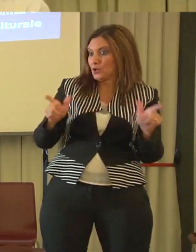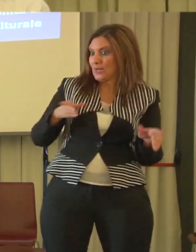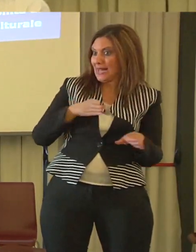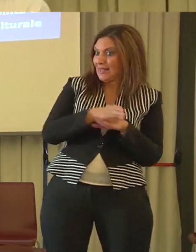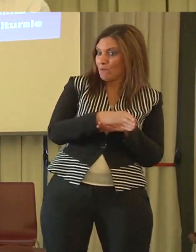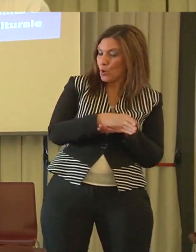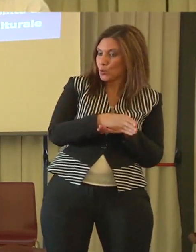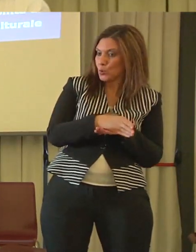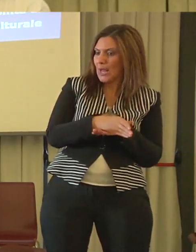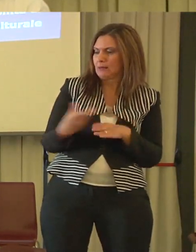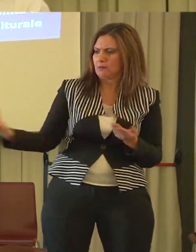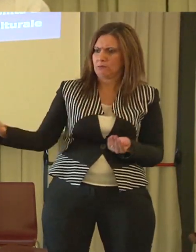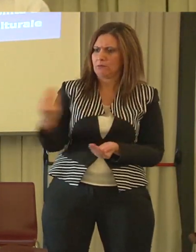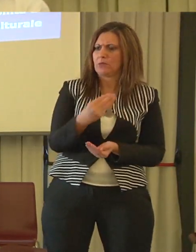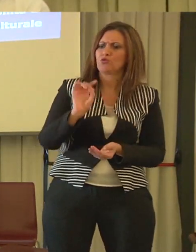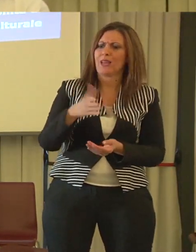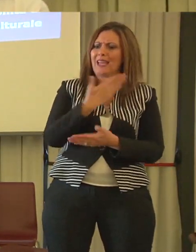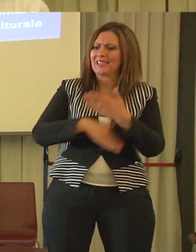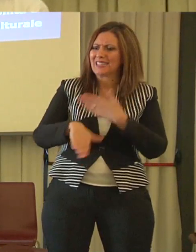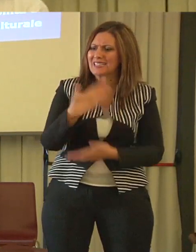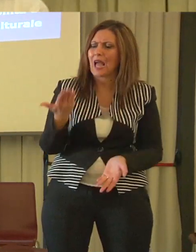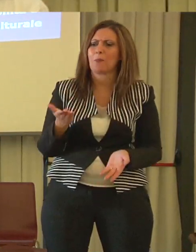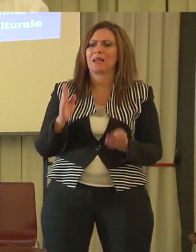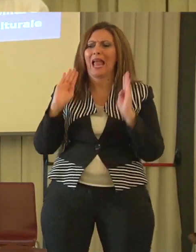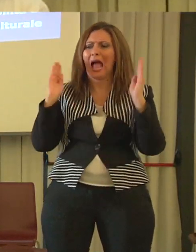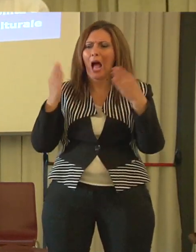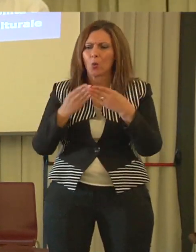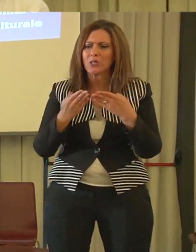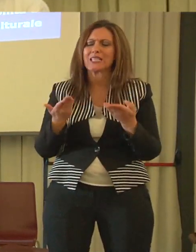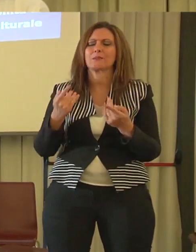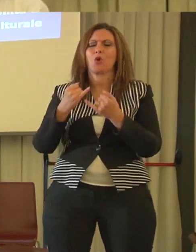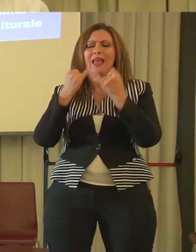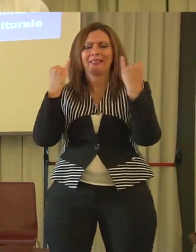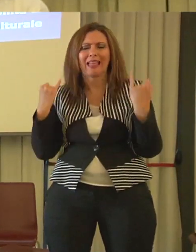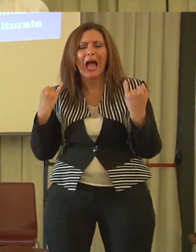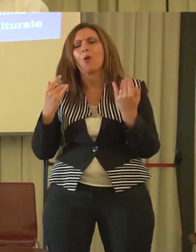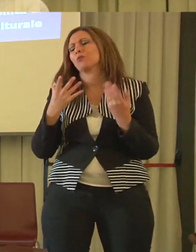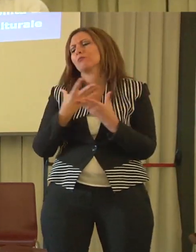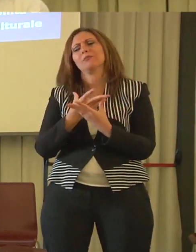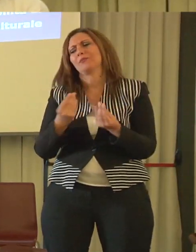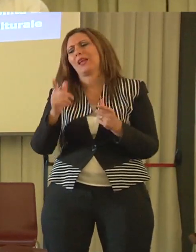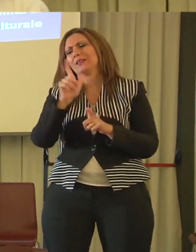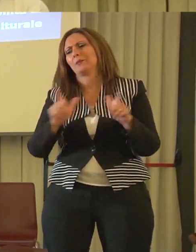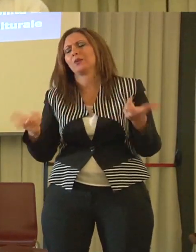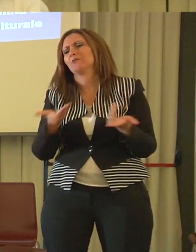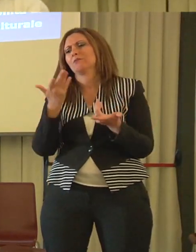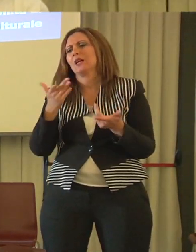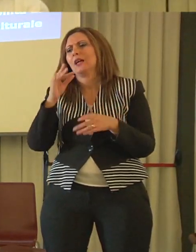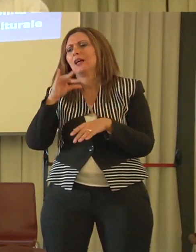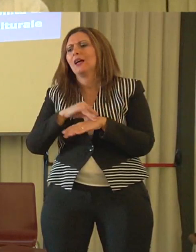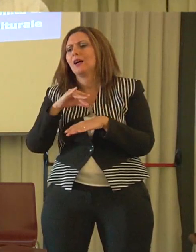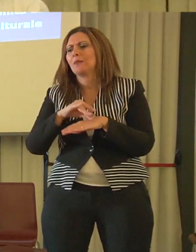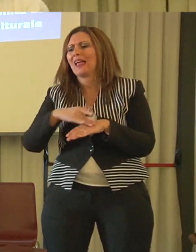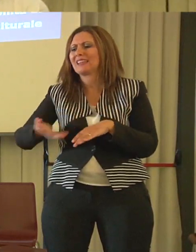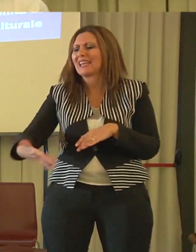disabili altrettanto gravi, parlo di autismo, ragazzi affetti dalla sindrome di down, persone affette da nanismo, ma